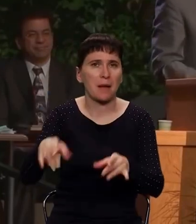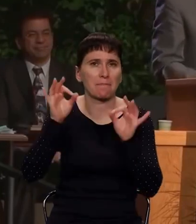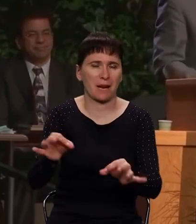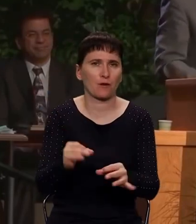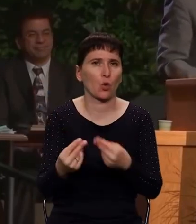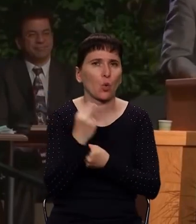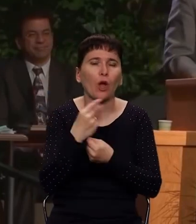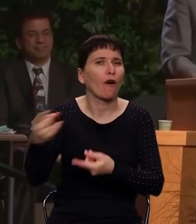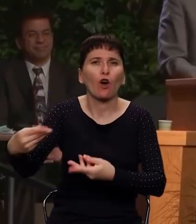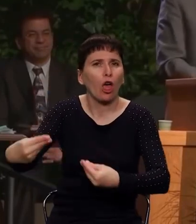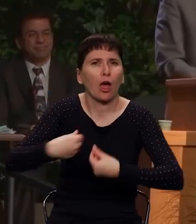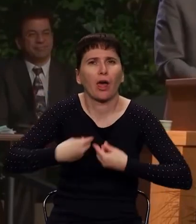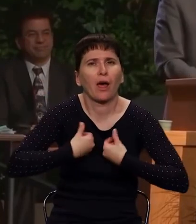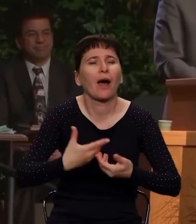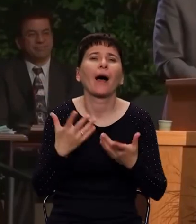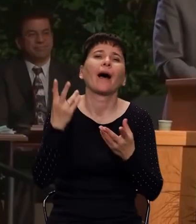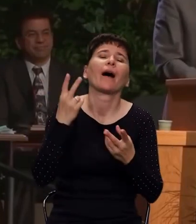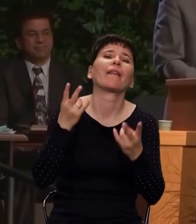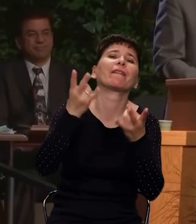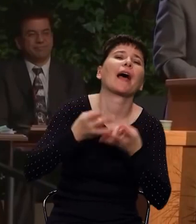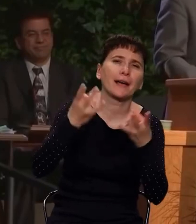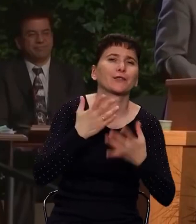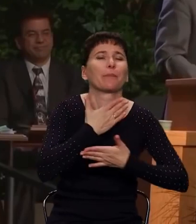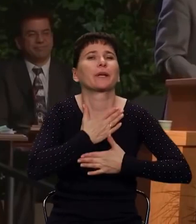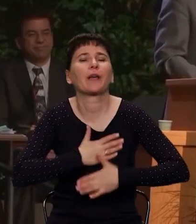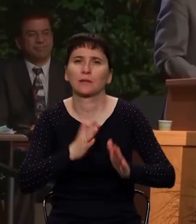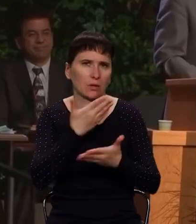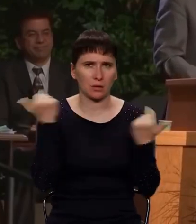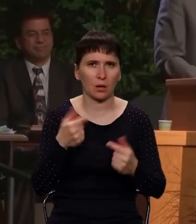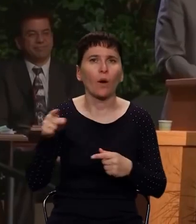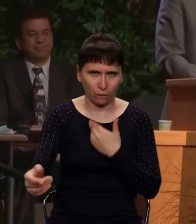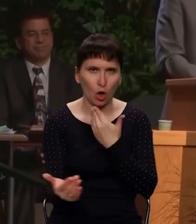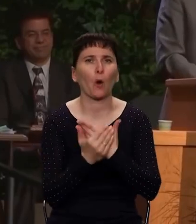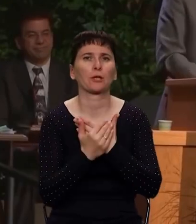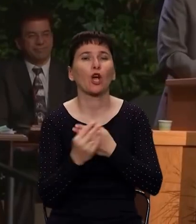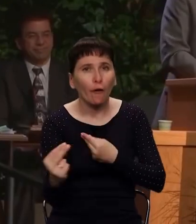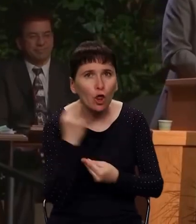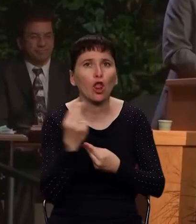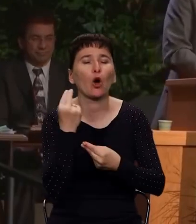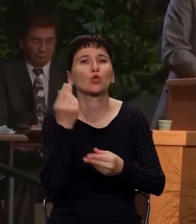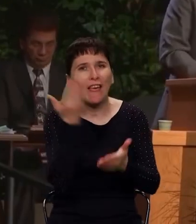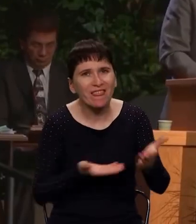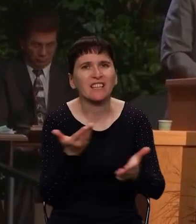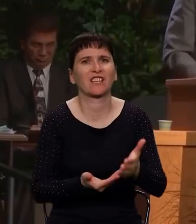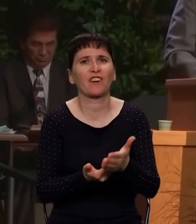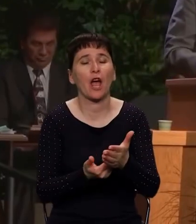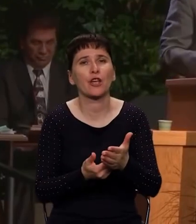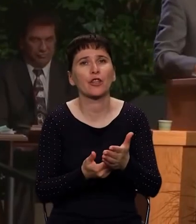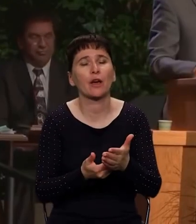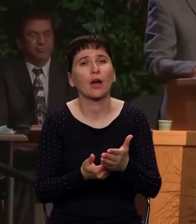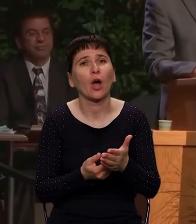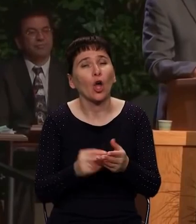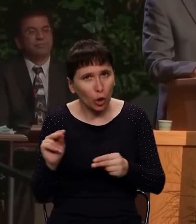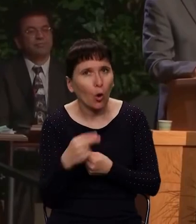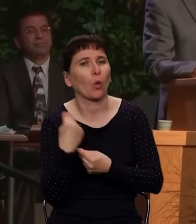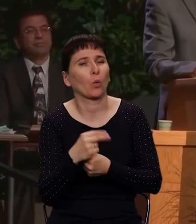Тимофею, а ты пребывай в том, в чем научен, зная, кем ты научен, потому что придут